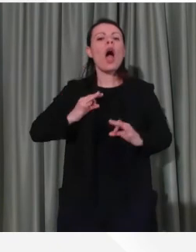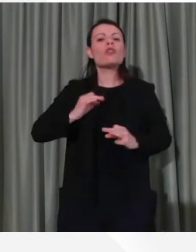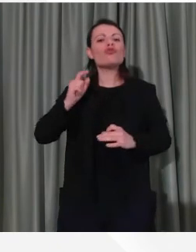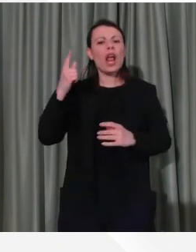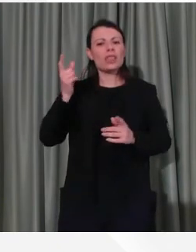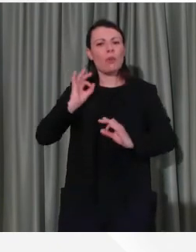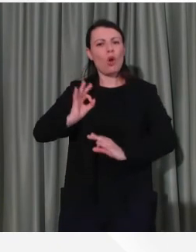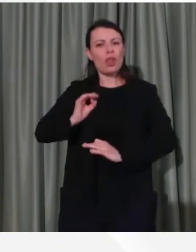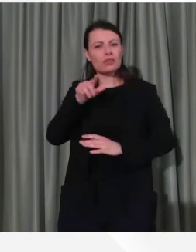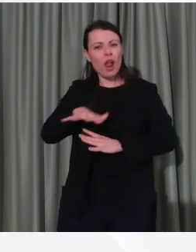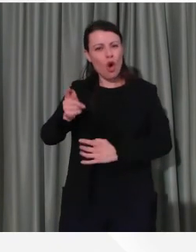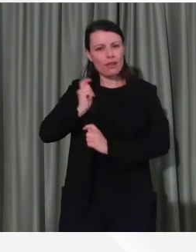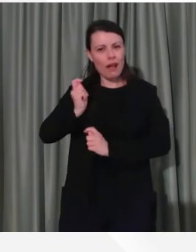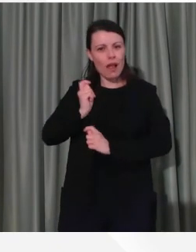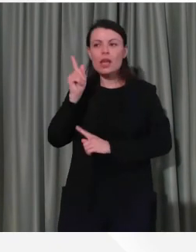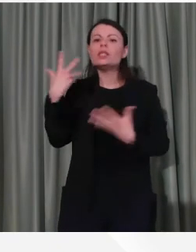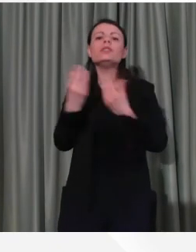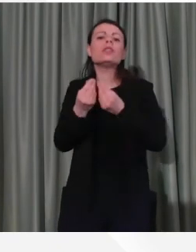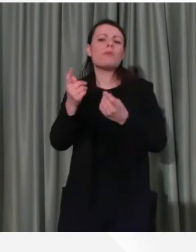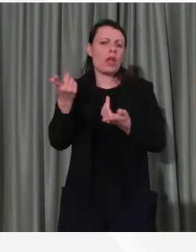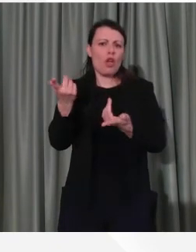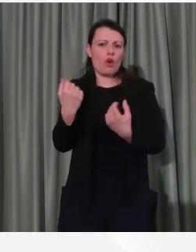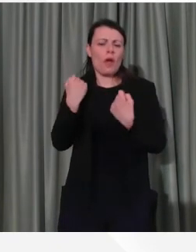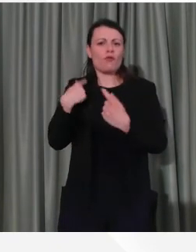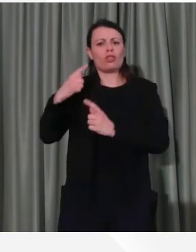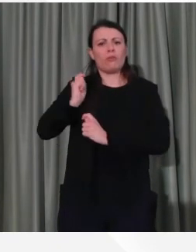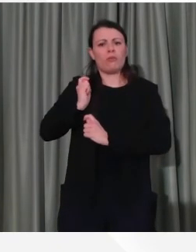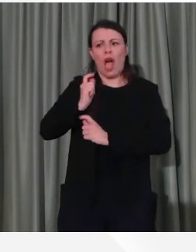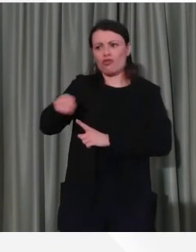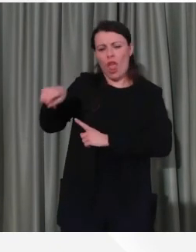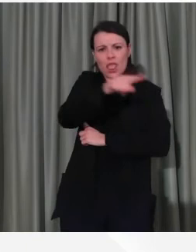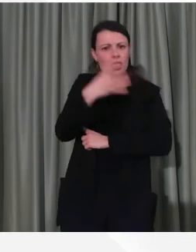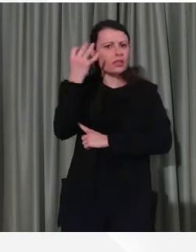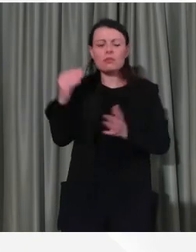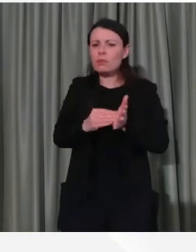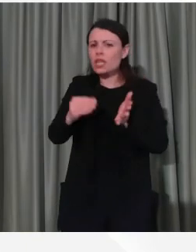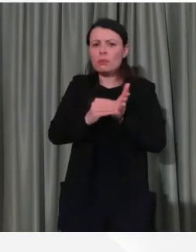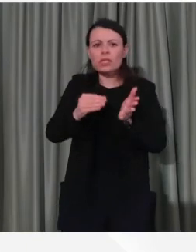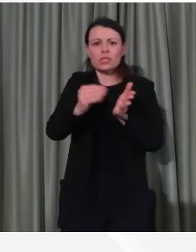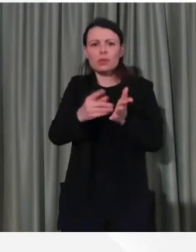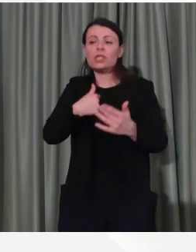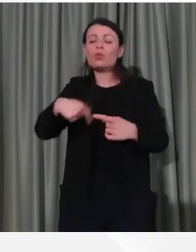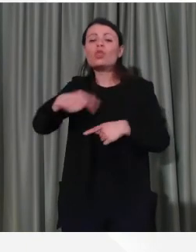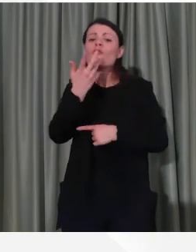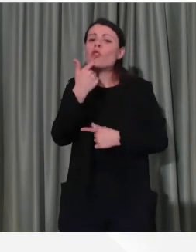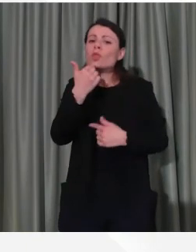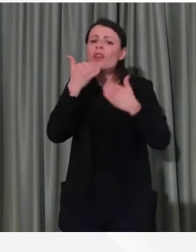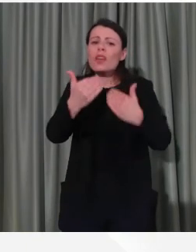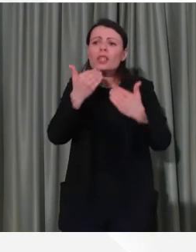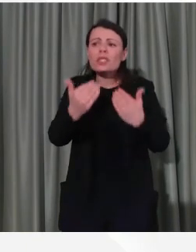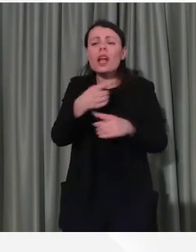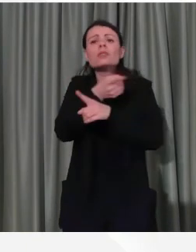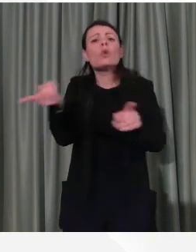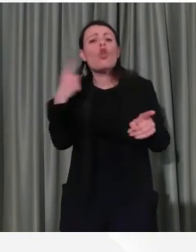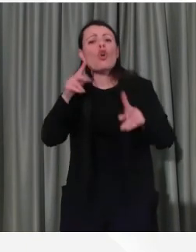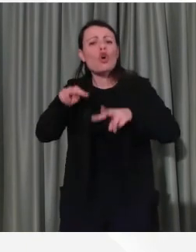polizia conoscono bene il territorio, li ringraziamo per il lavoro che stanno svolgendo, ringraziamo per i controlli che stanno facendo e quindi era giusto